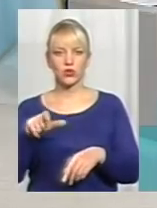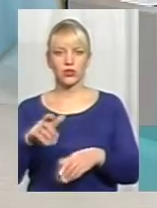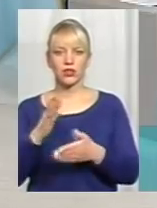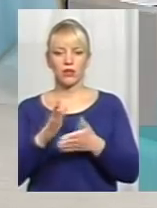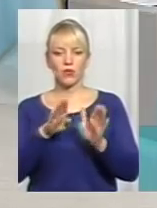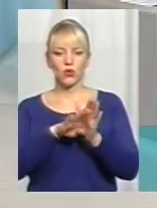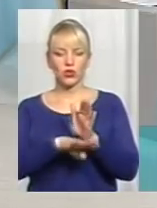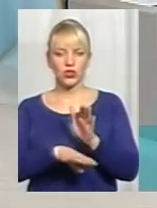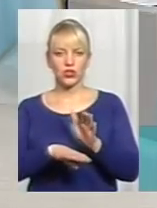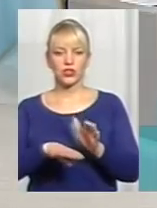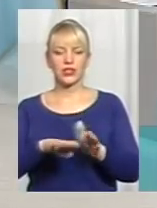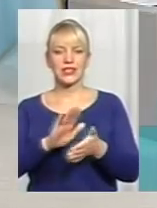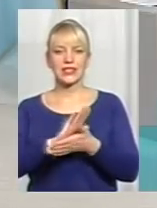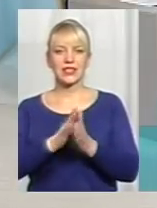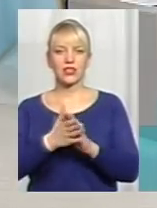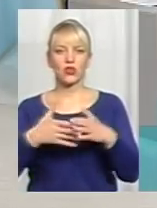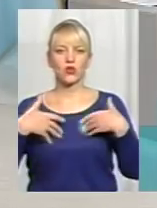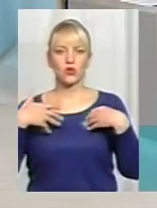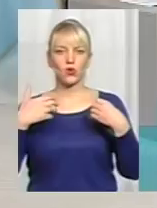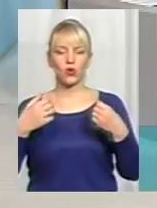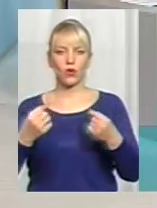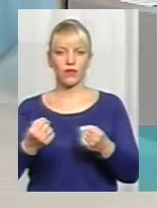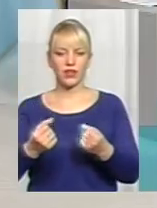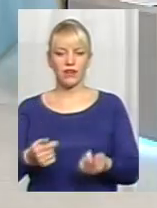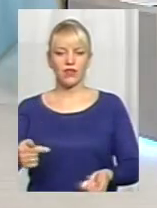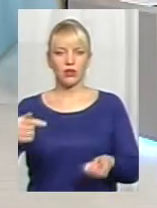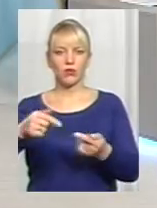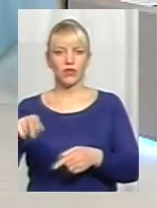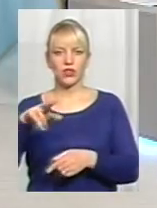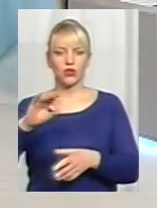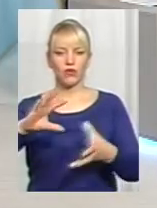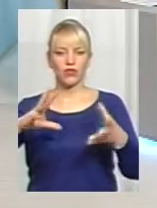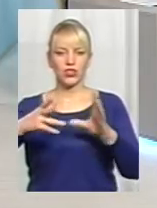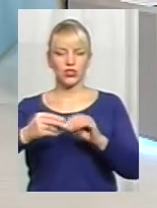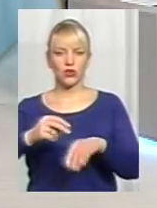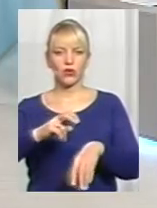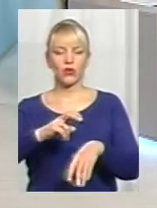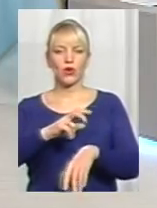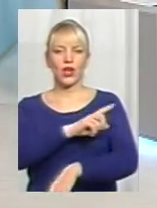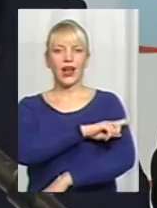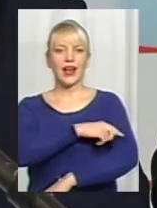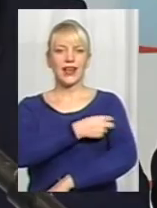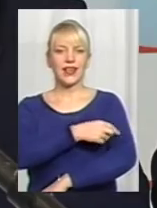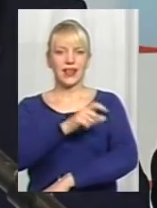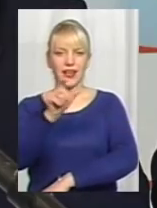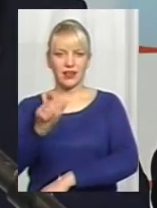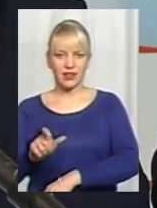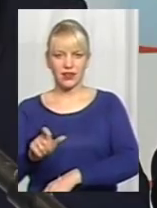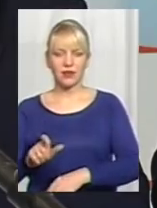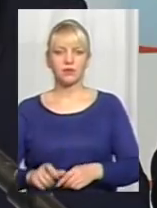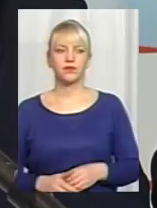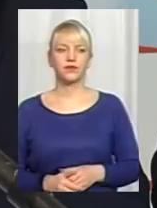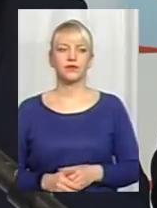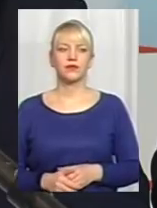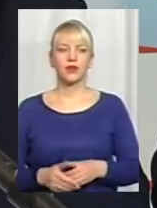погіршення стану здоров'я, відповідно до висновку лікаря, і в тому числі не тільки лікарів, нашої медичної